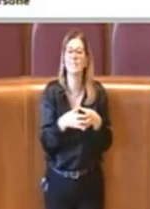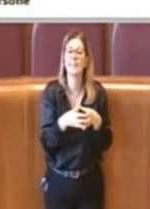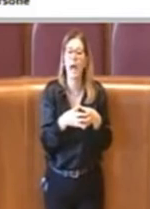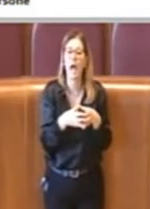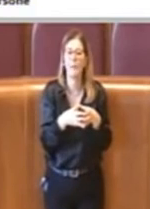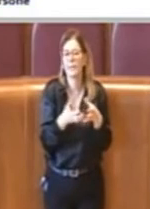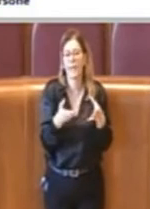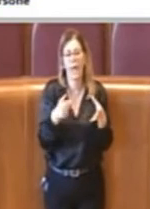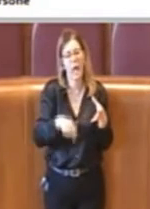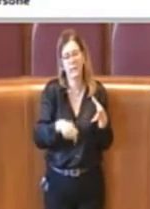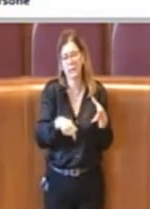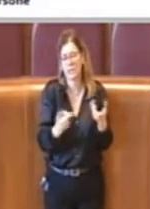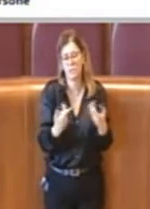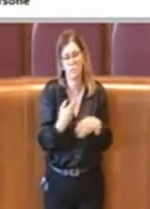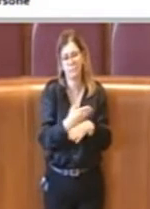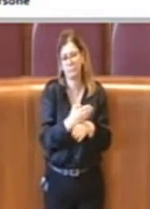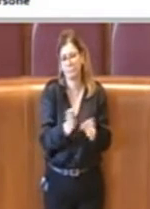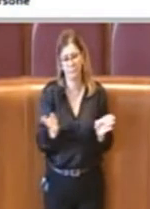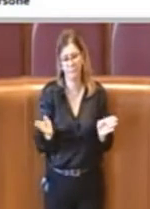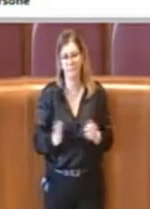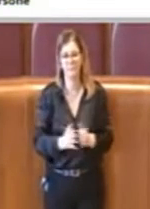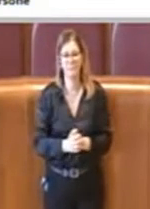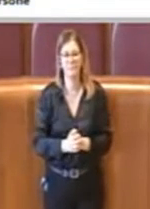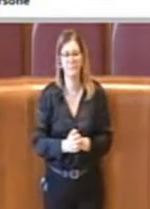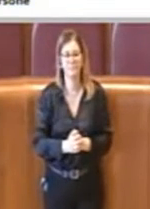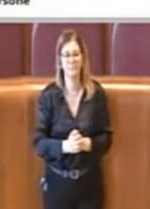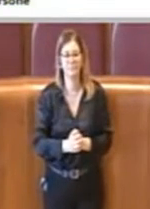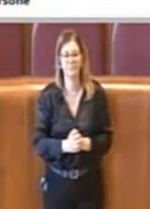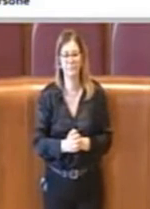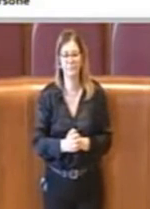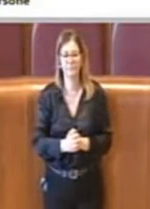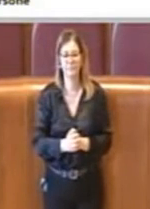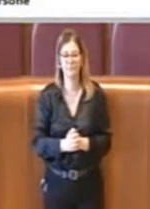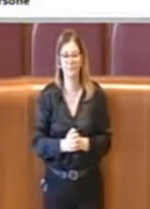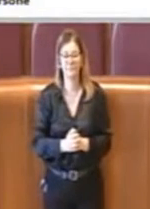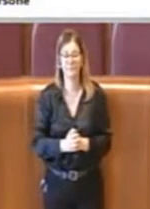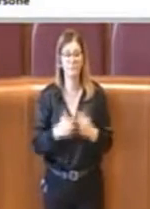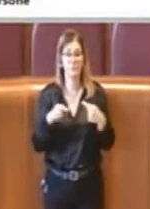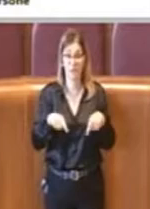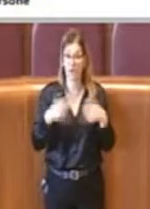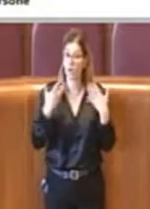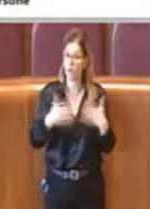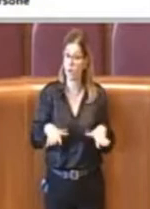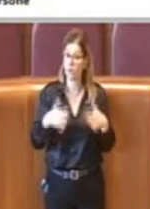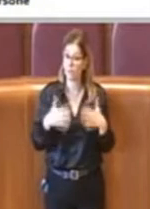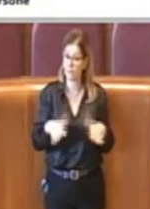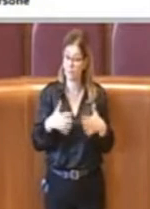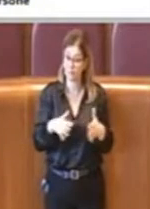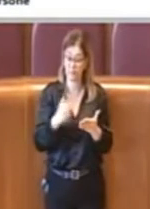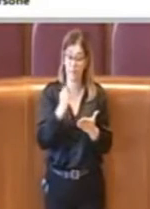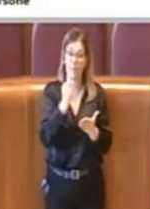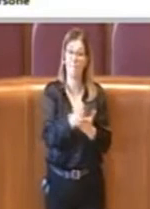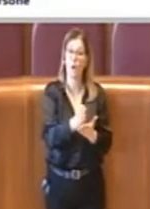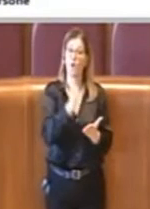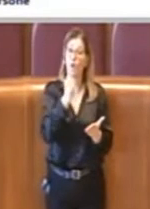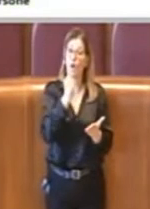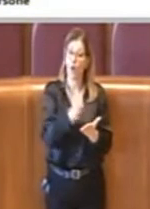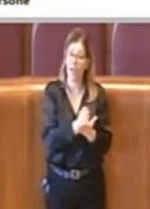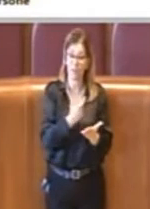disgregato, insomma. Ormai abbiamo protocollato questa mozione